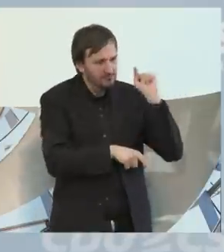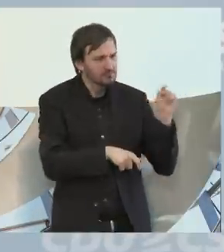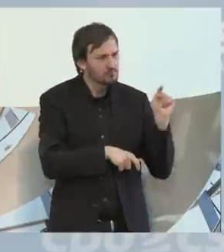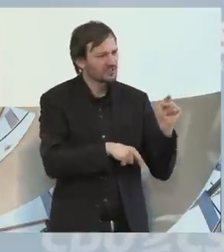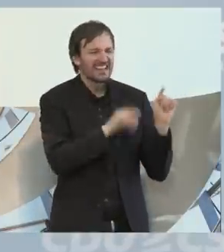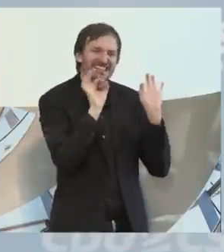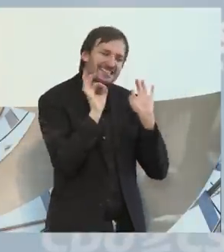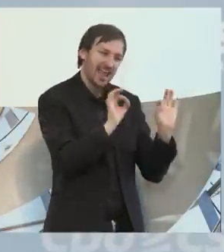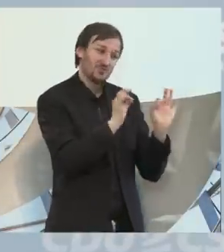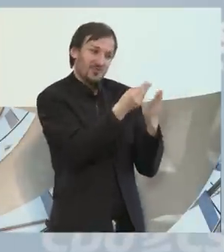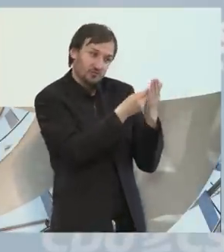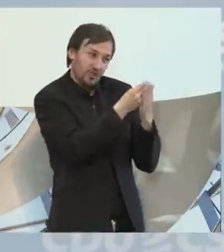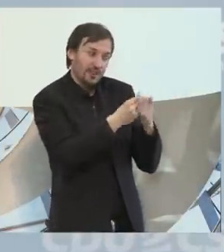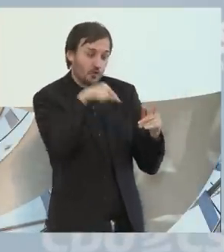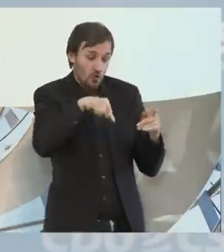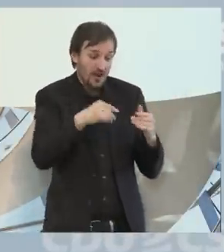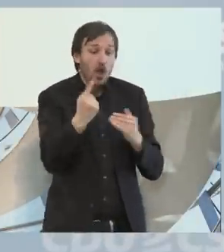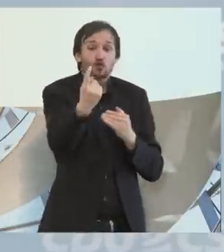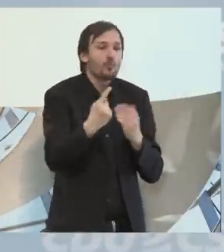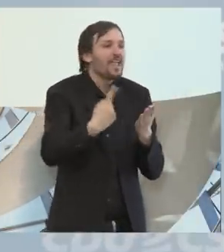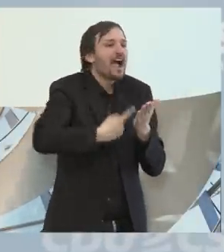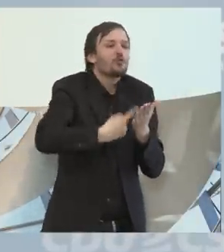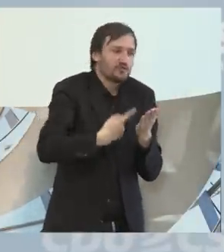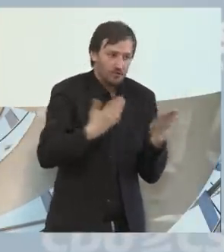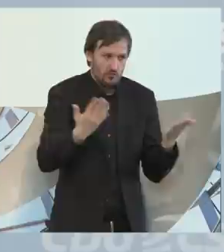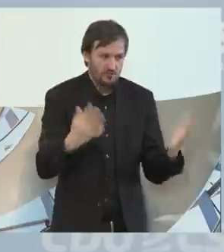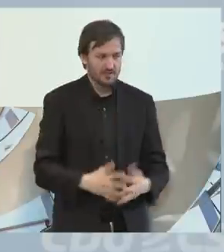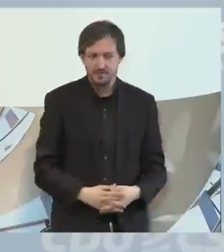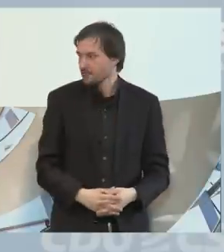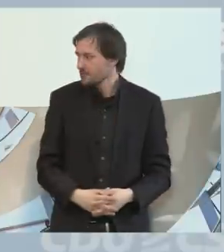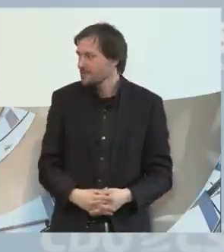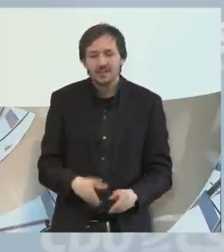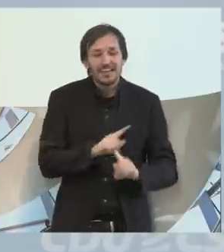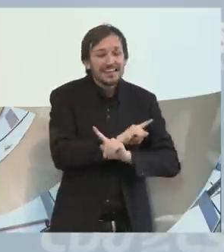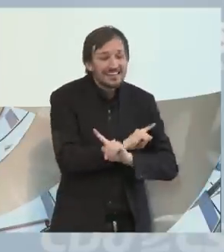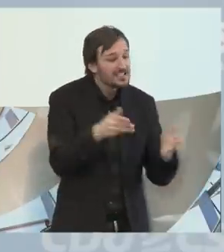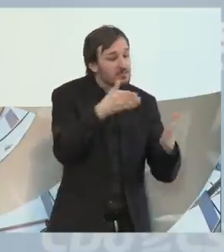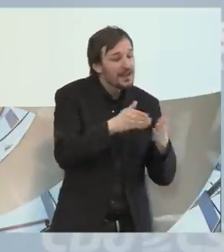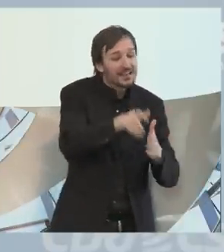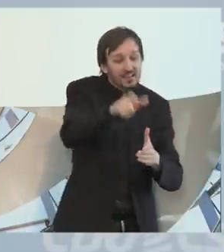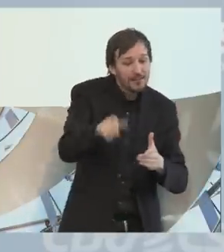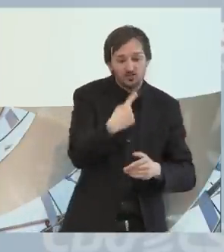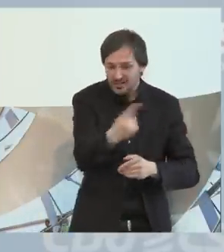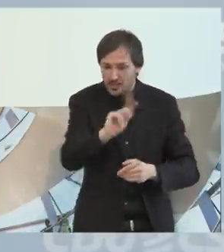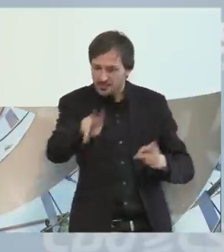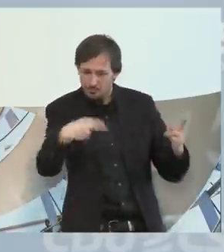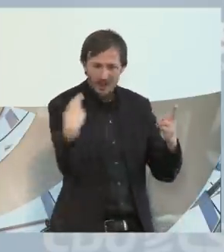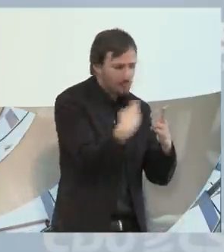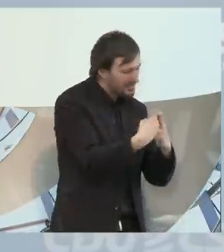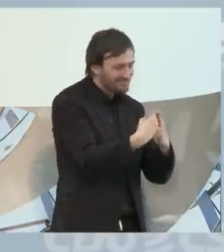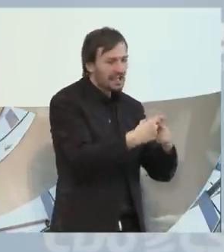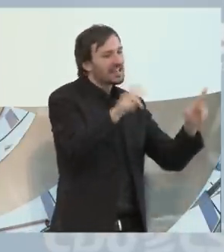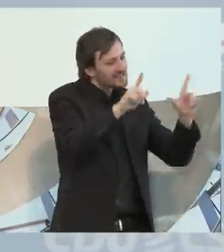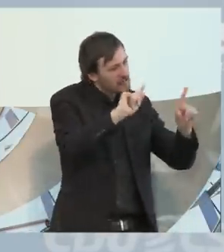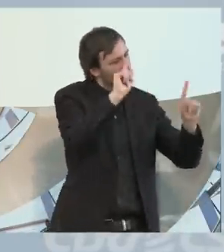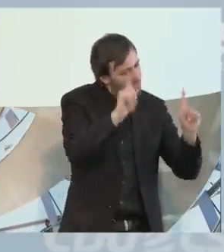Herausforderung wir gerade stehen und das in dem Satz zusammenfasst, nicht die Behinderten müssen sich bewegen, die Gesellschaft muss es tun.